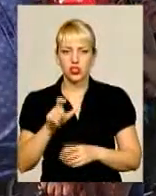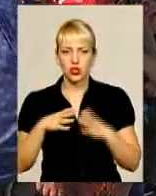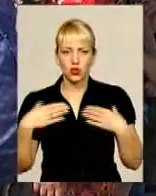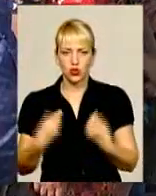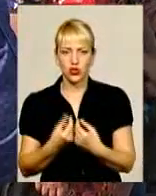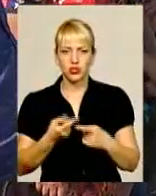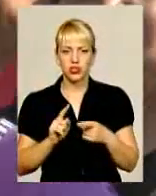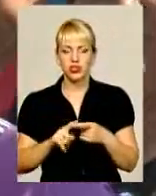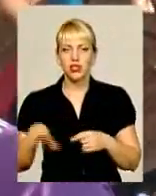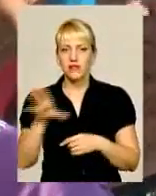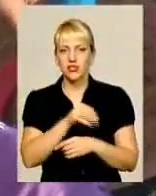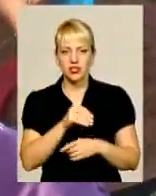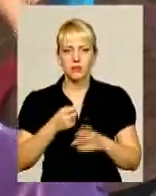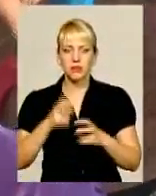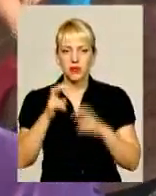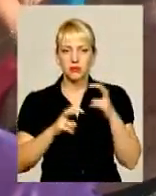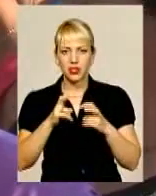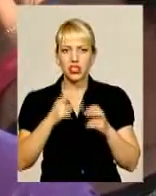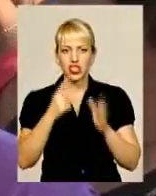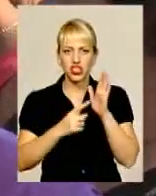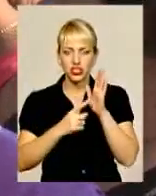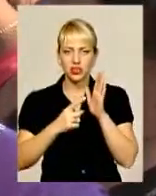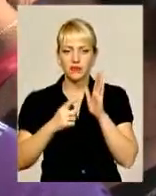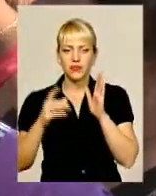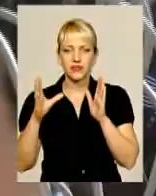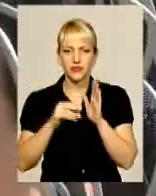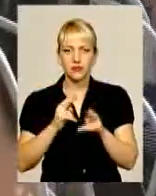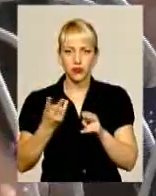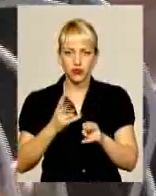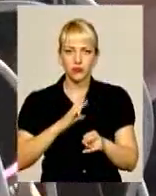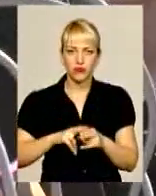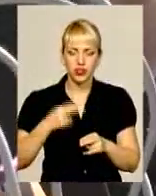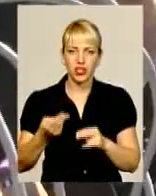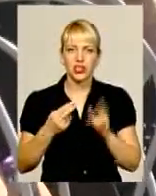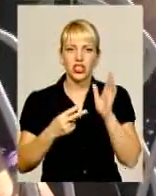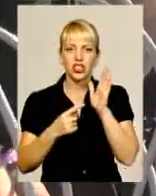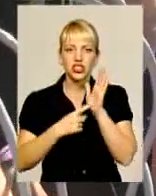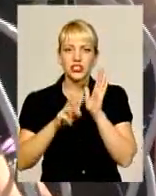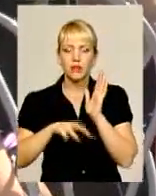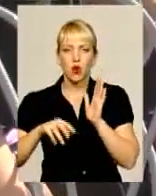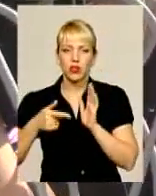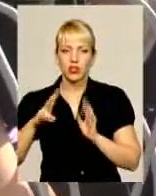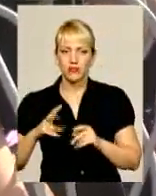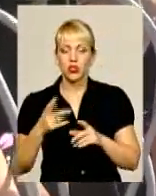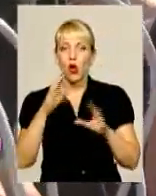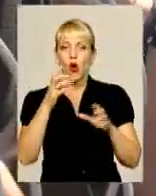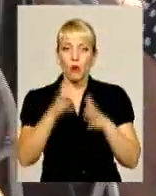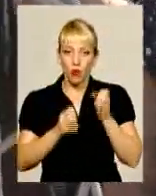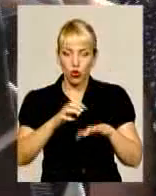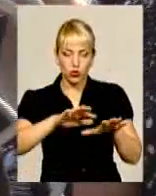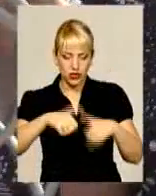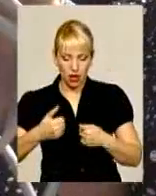Усім разом підприємство заборгувало 6 мільйонів гривень за літні місяці. В липня місяця не платять гроші, молоко забрали, а за що жити?